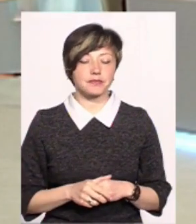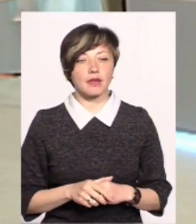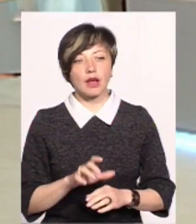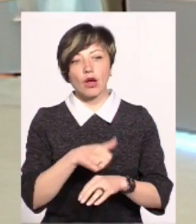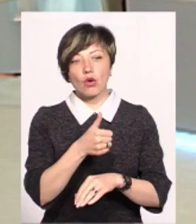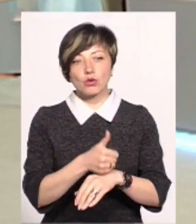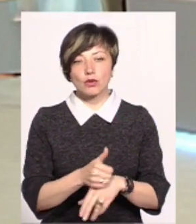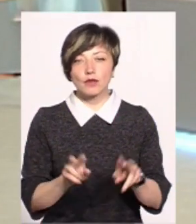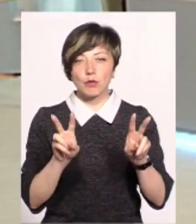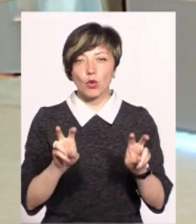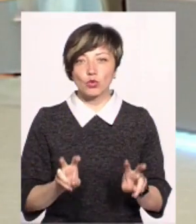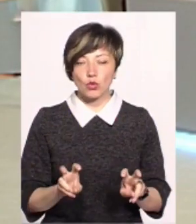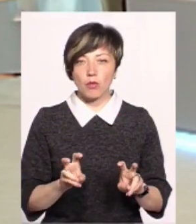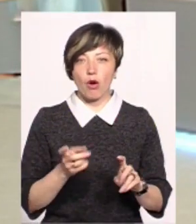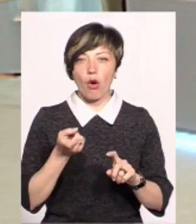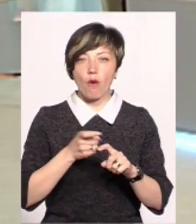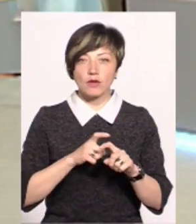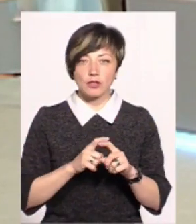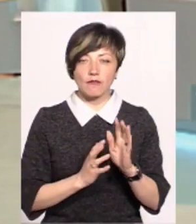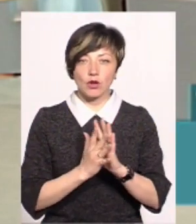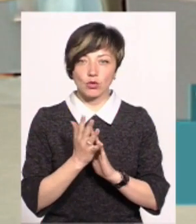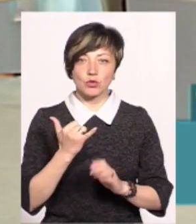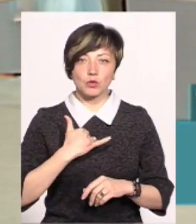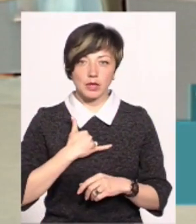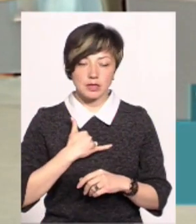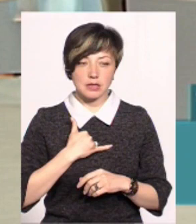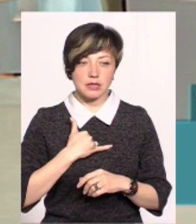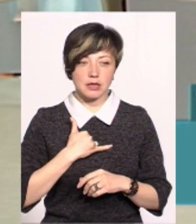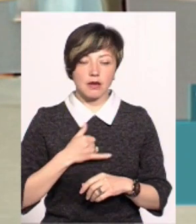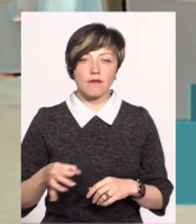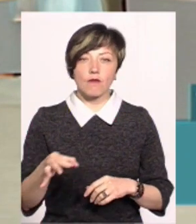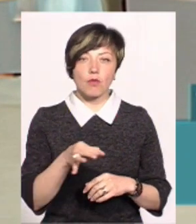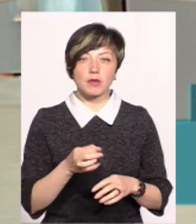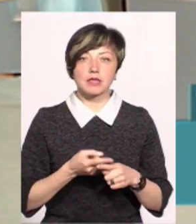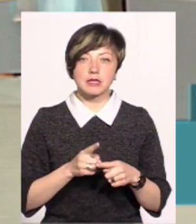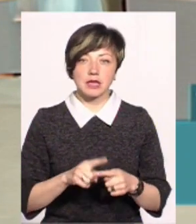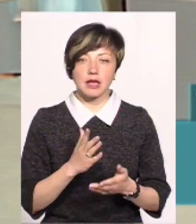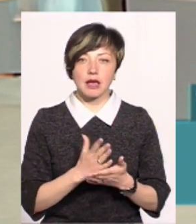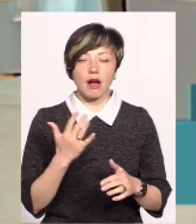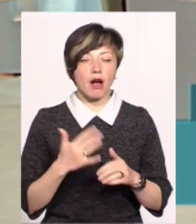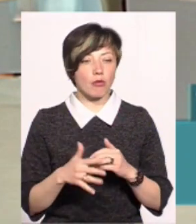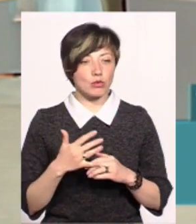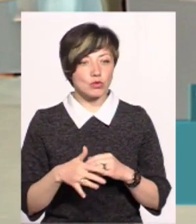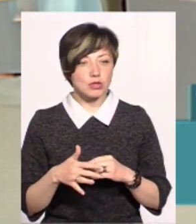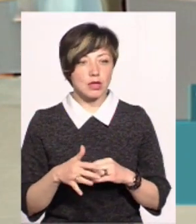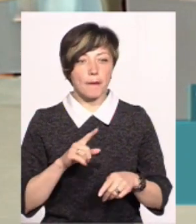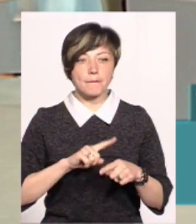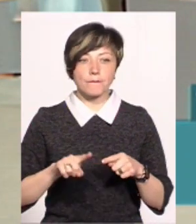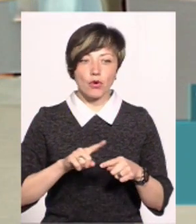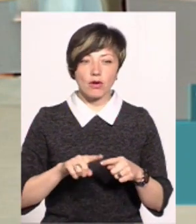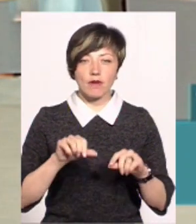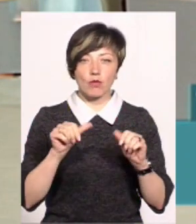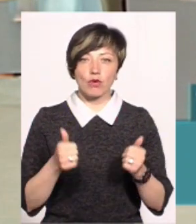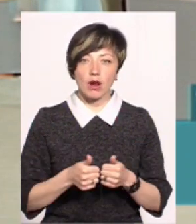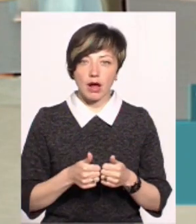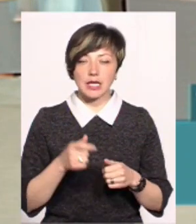Основними культурами овочевими, які вирощуються в нас в області, це є капуста, морква,